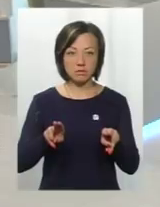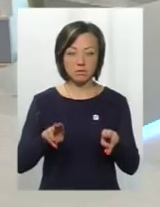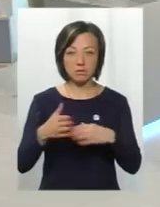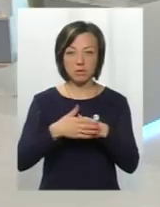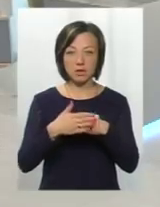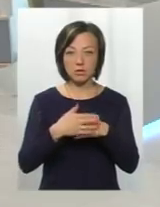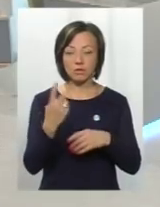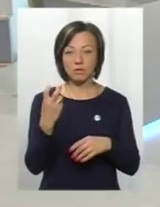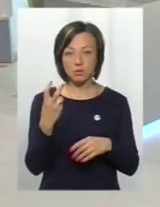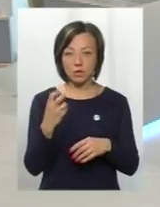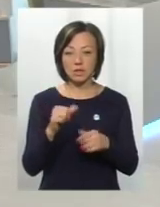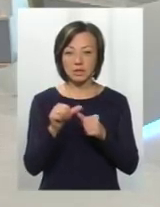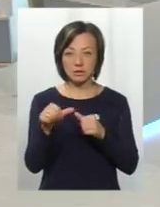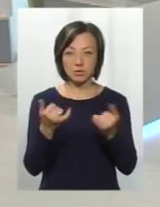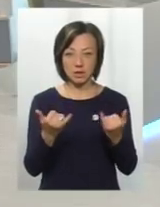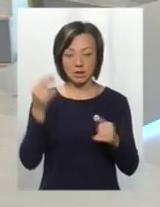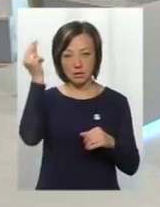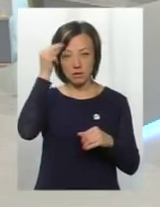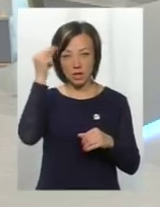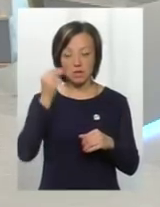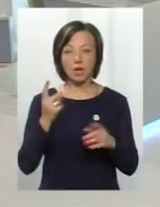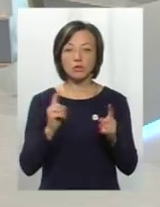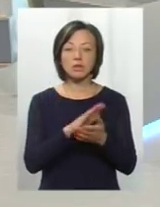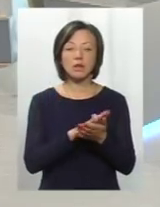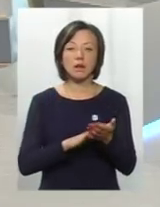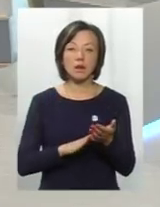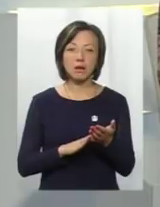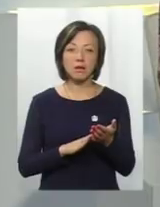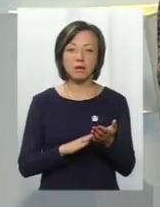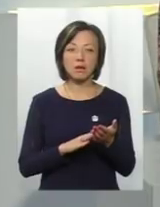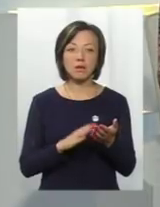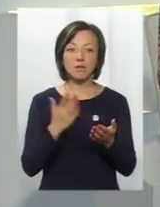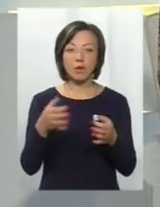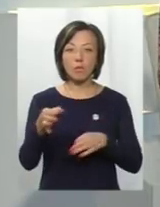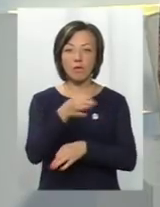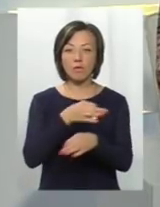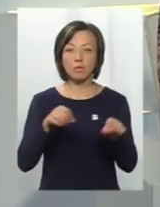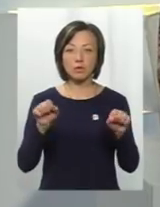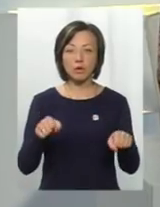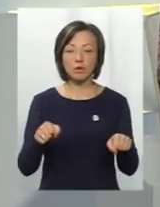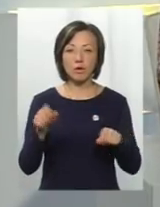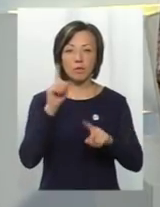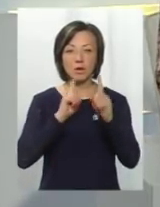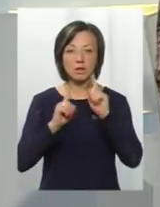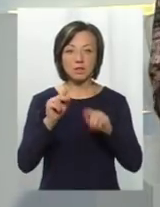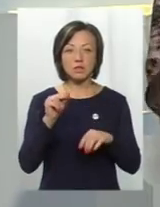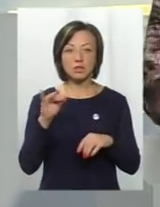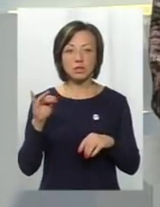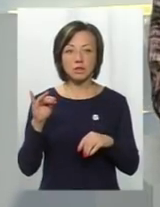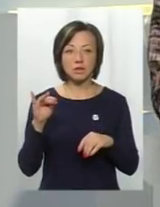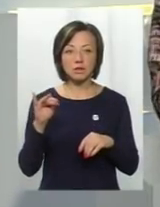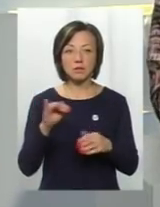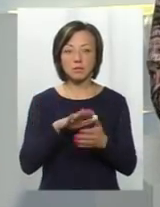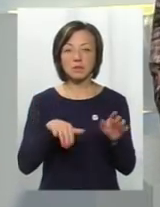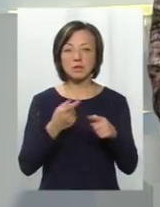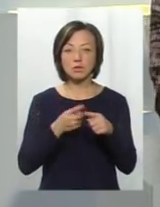близько 200 із тих, що зараз навчається. Ну, а що ж далі? Пані Лілія обговорювала, якось, можливо, в обласній раді, чи Олеже Івановичу тепер